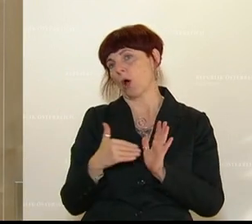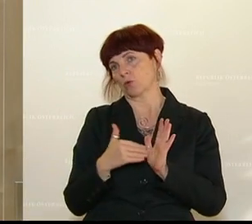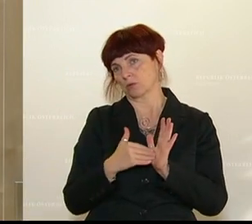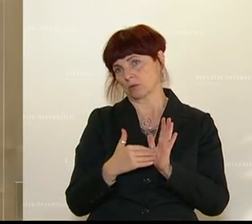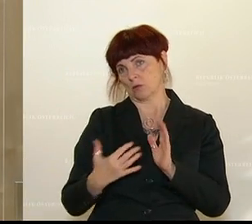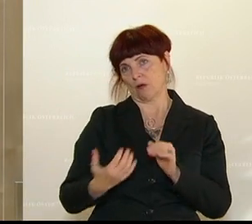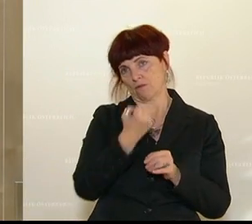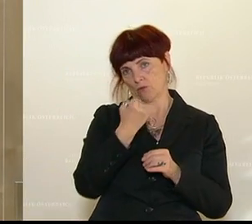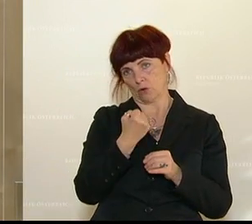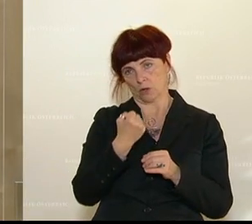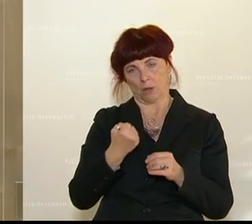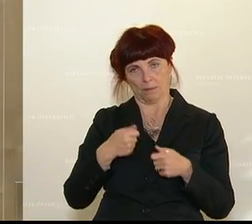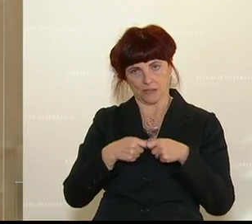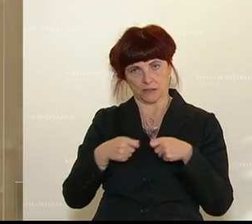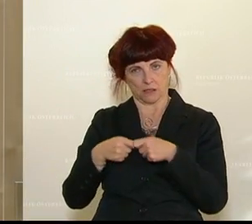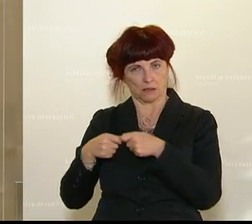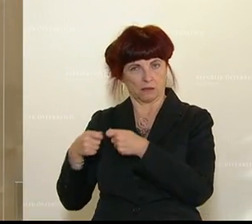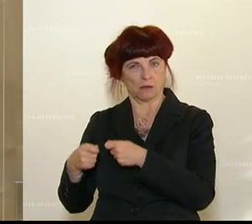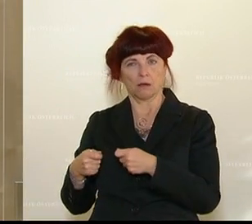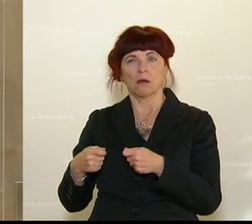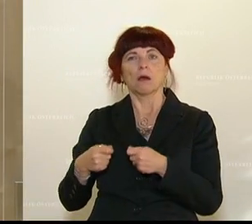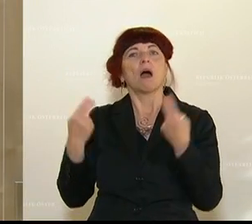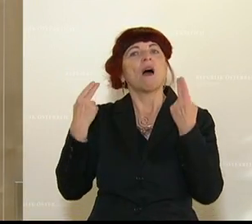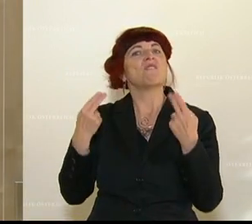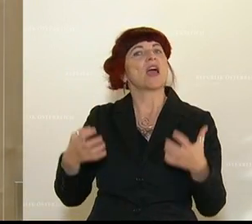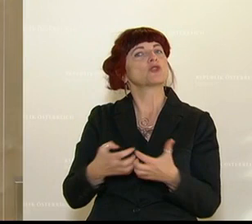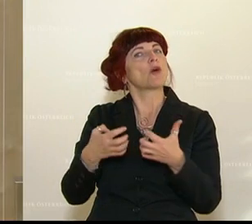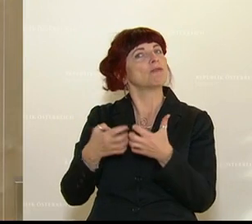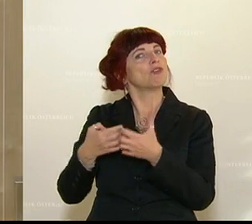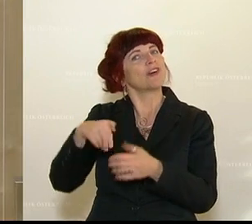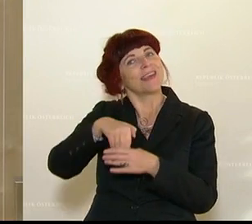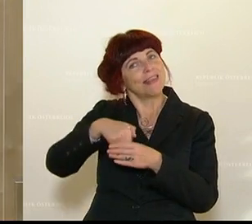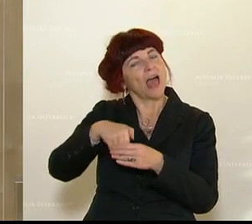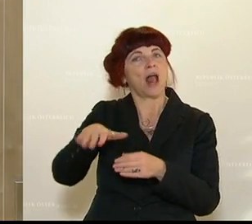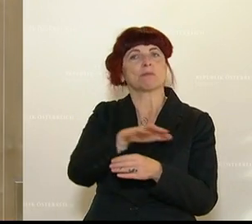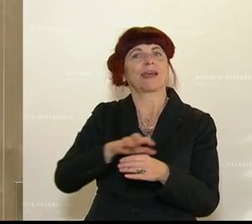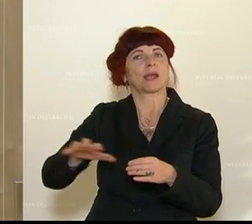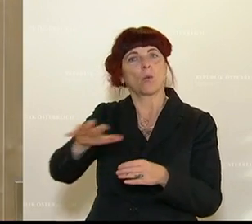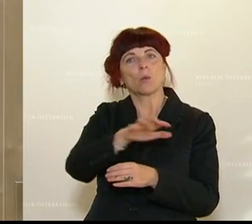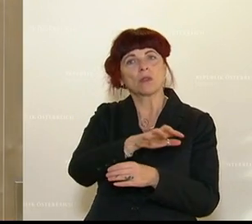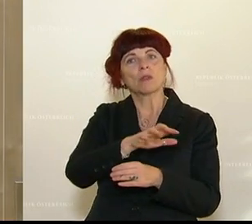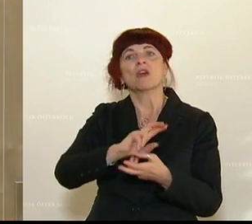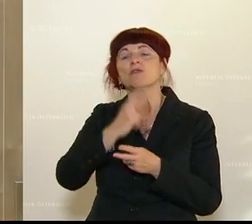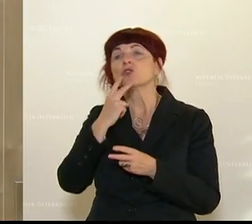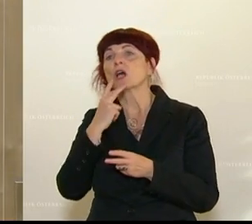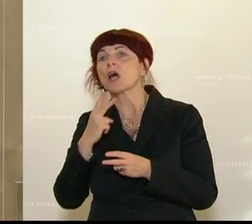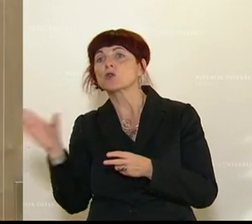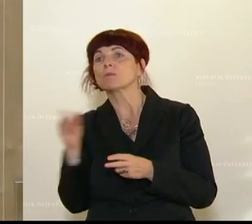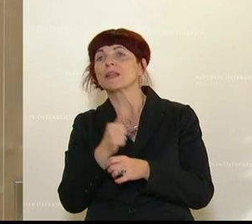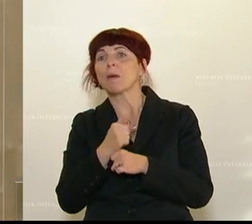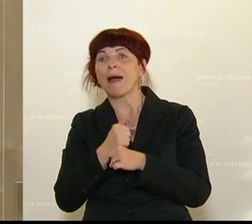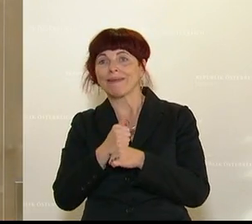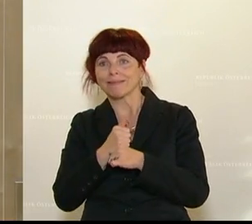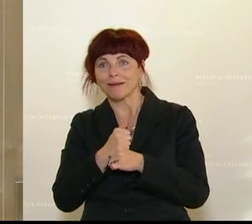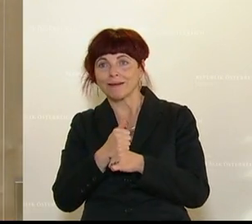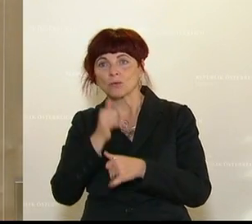Wie viel Wertschöpfung bleibt in der Region? Wie schaut es mit den Mitarbeiterinnen und Mitarbeiter im Tourismus aus? Wie zufrieden sind die Gäste?